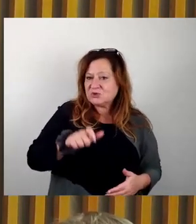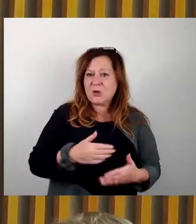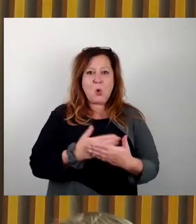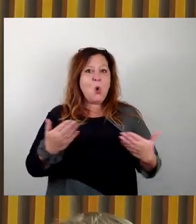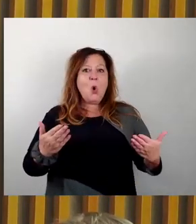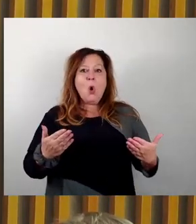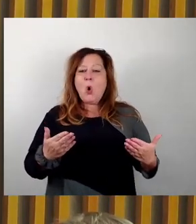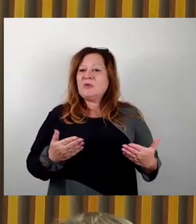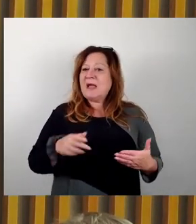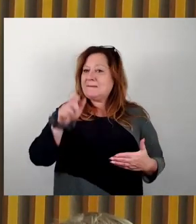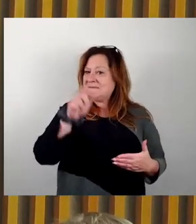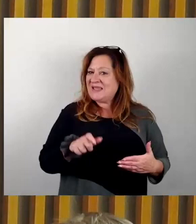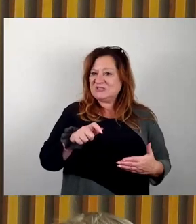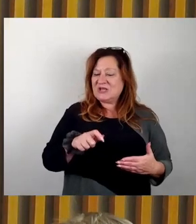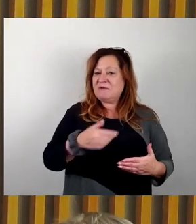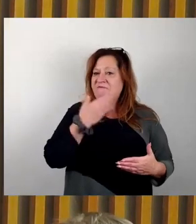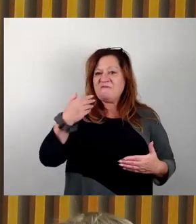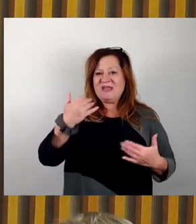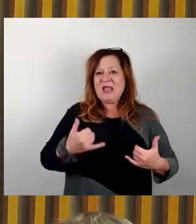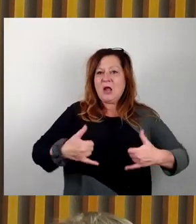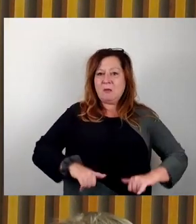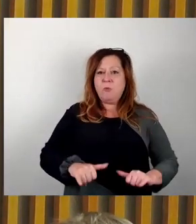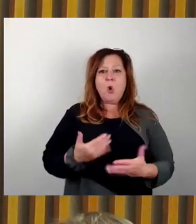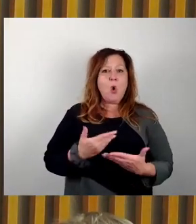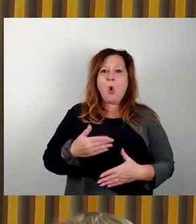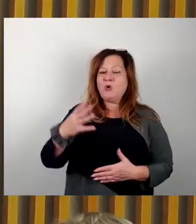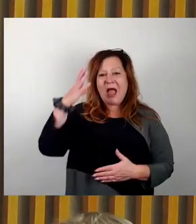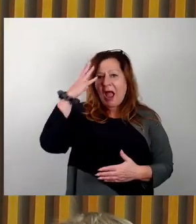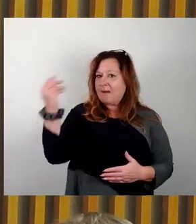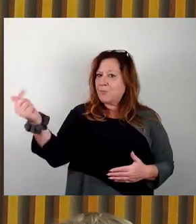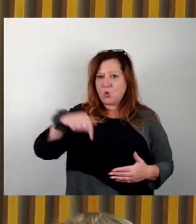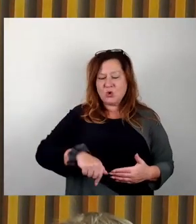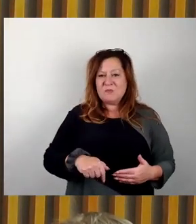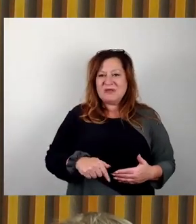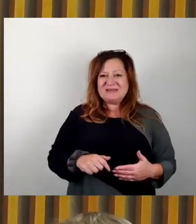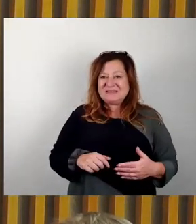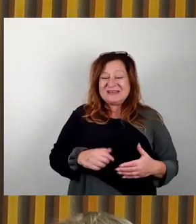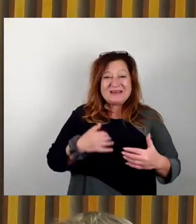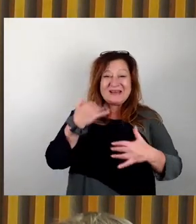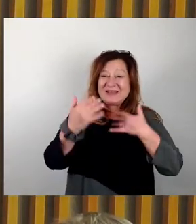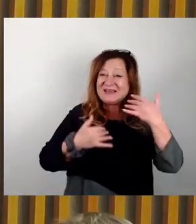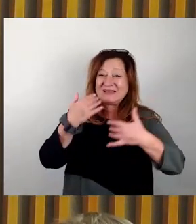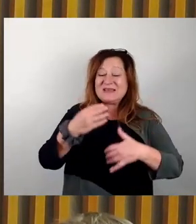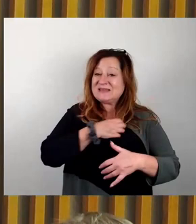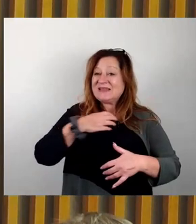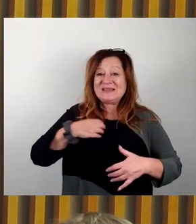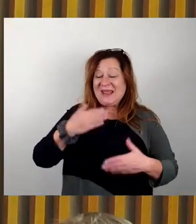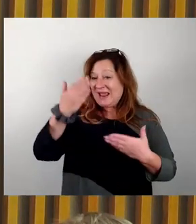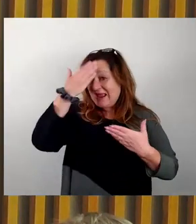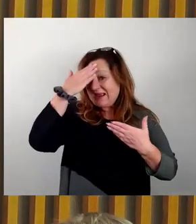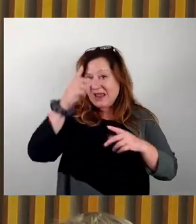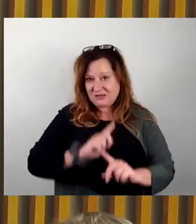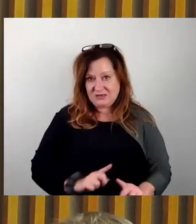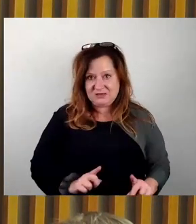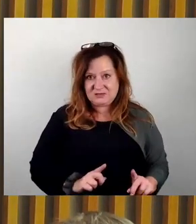geboren sind, die aus Hamburg kommen oder sonst woher kommen, die können die Geschichte in Dresden nicht kennen. Aber sie